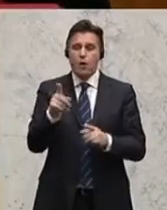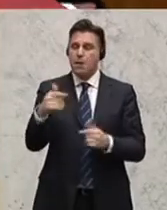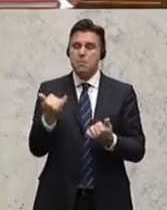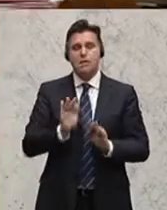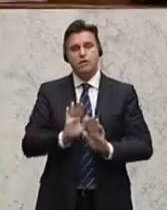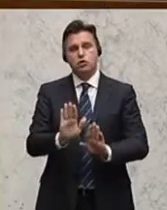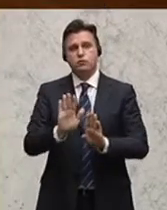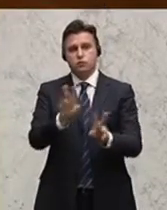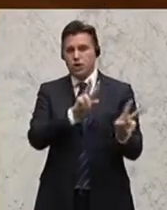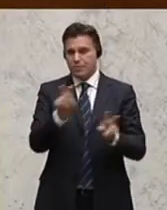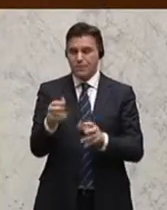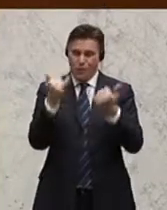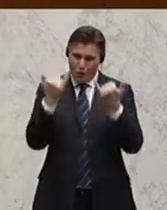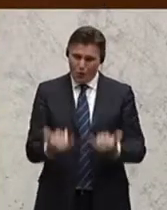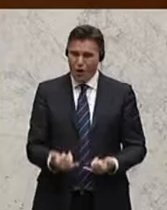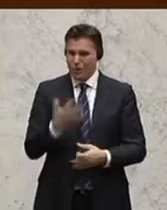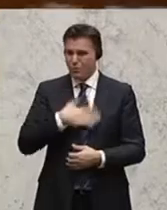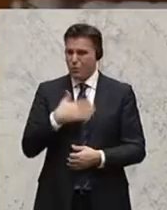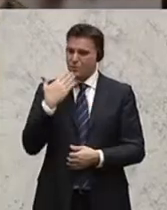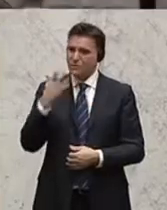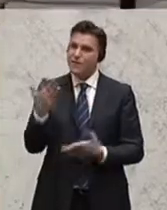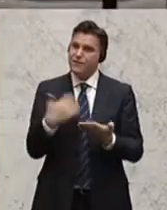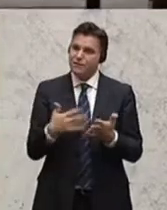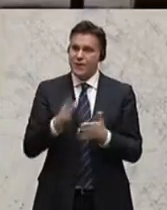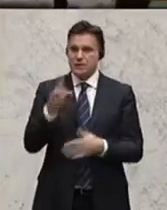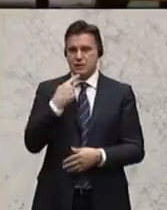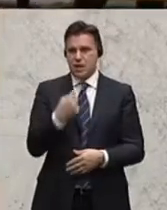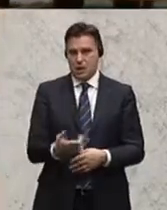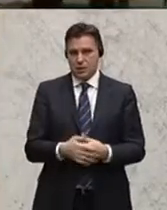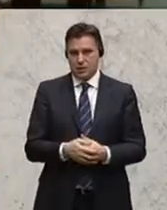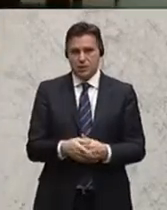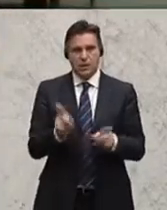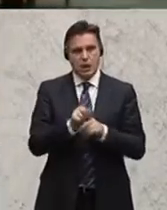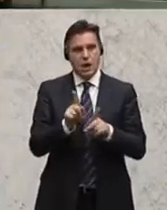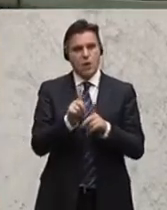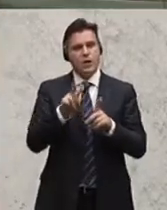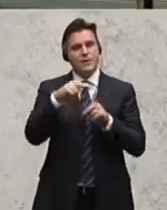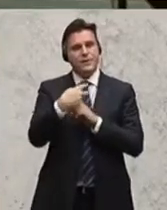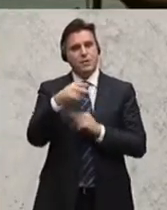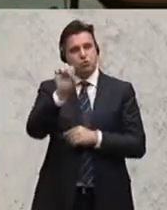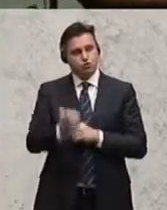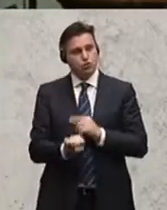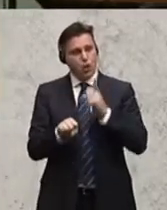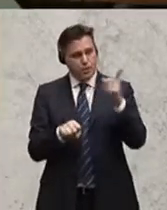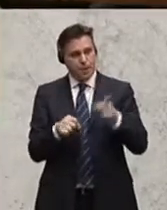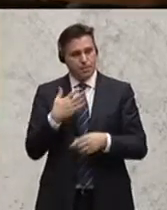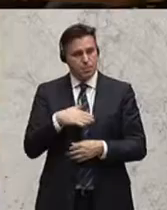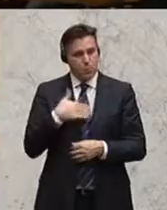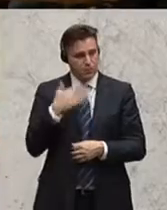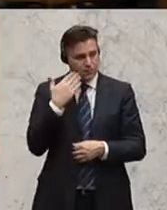Bank schieben. Ich möchte heute wissen, wofür Sie stehen. Genauso möchte ich das übrigens beim Team Stronach wissen. Denn wenn ich